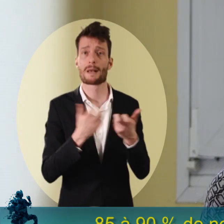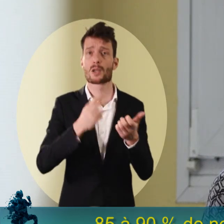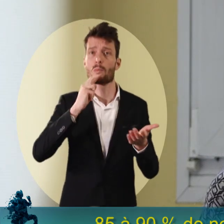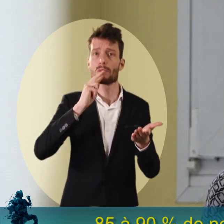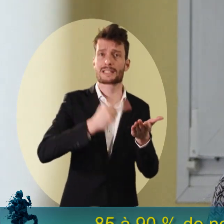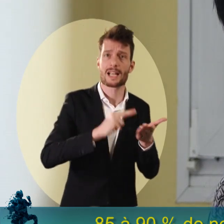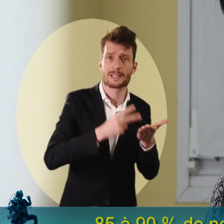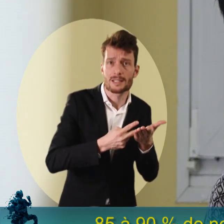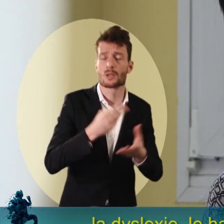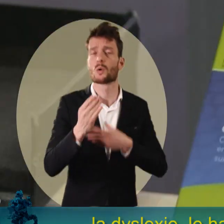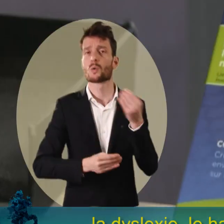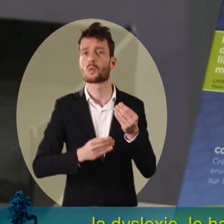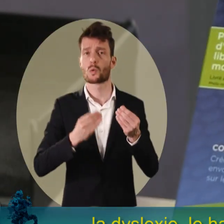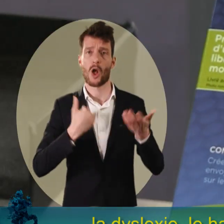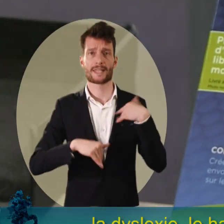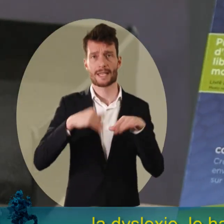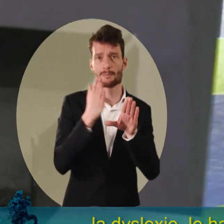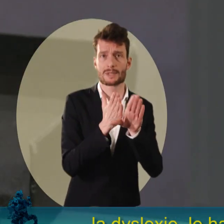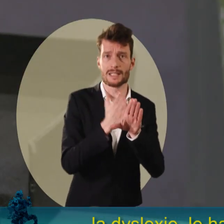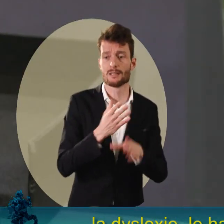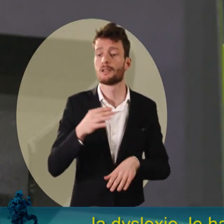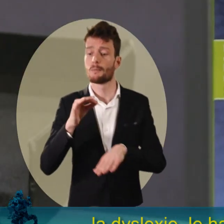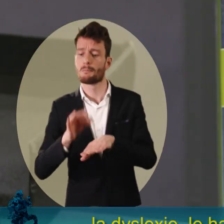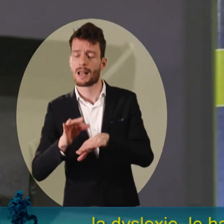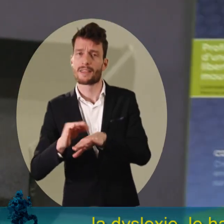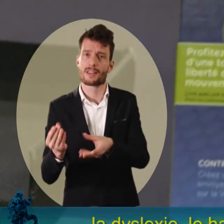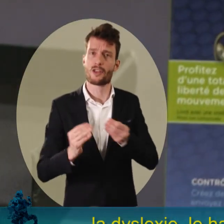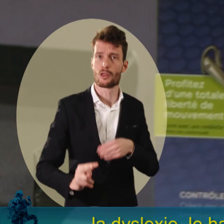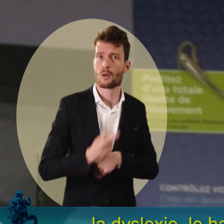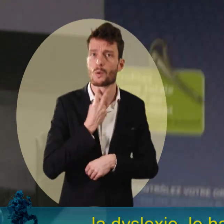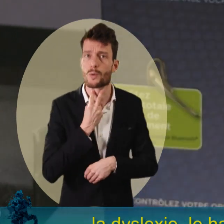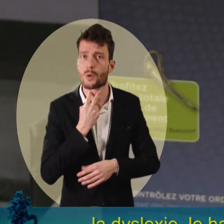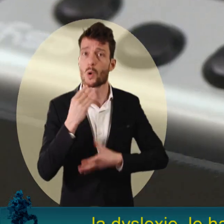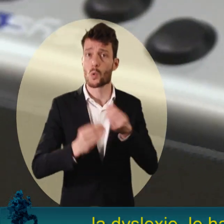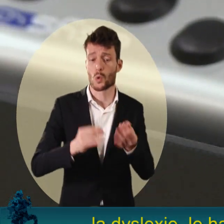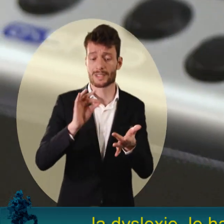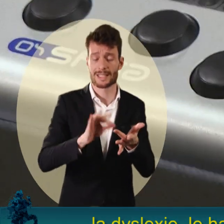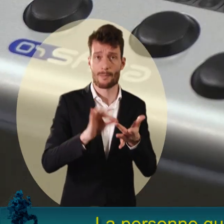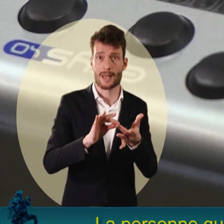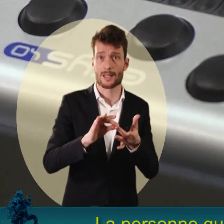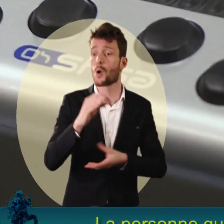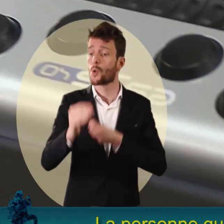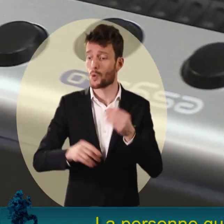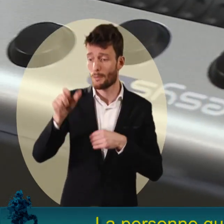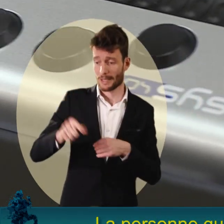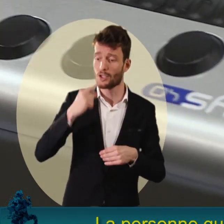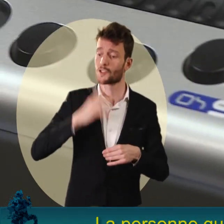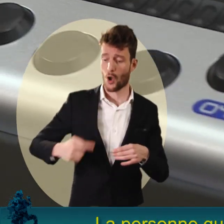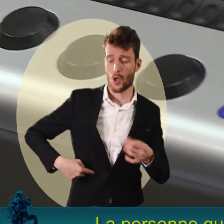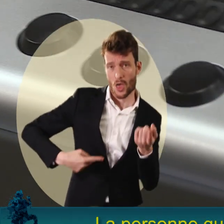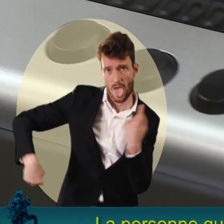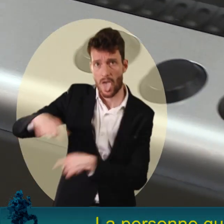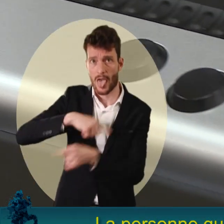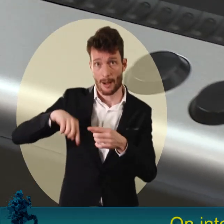sont sur des handicaps non visibles. La dyslexie, le handicap psy, la maladie invalidante, le diabétique, la personne qui est sous